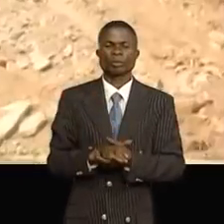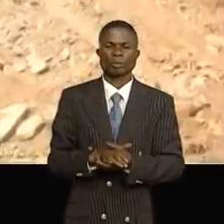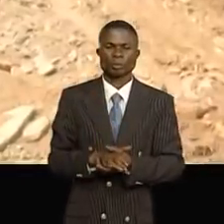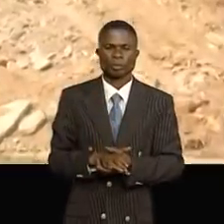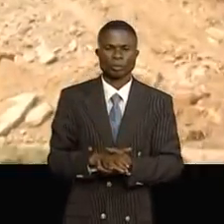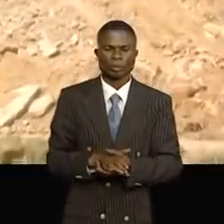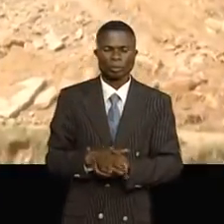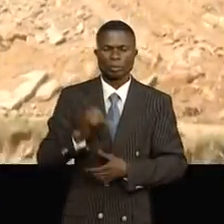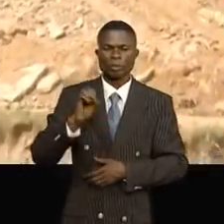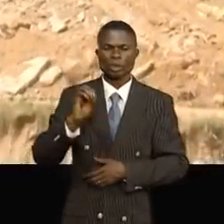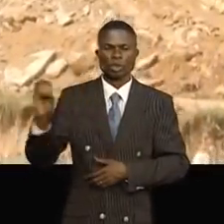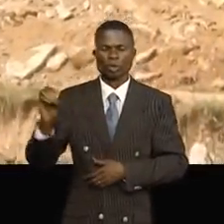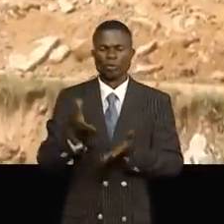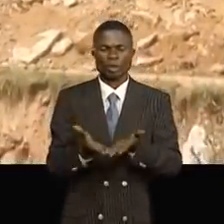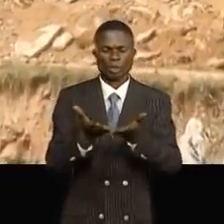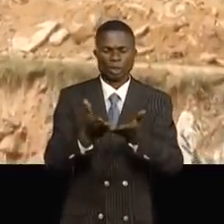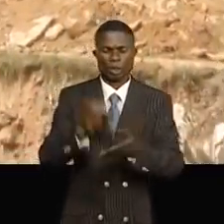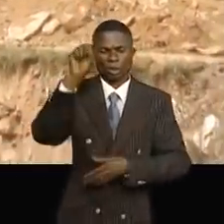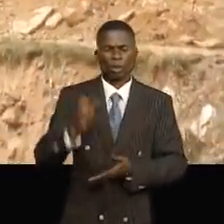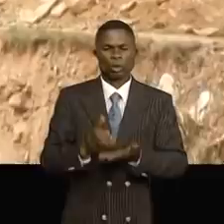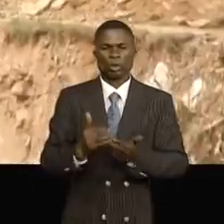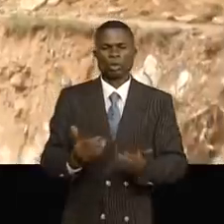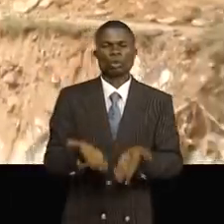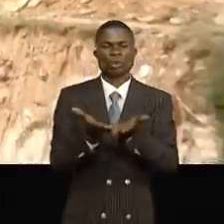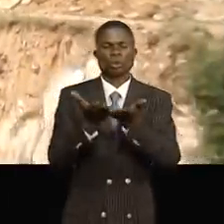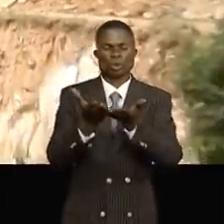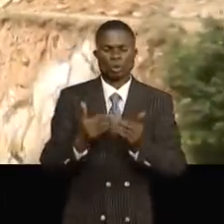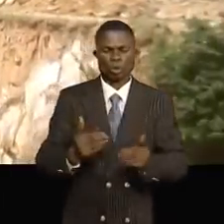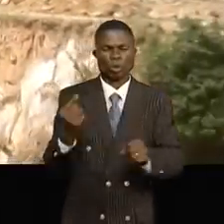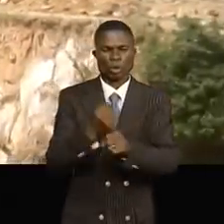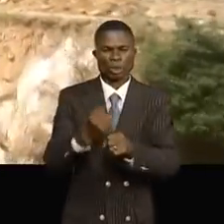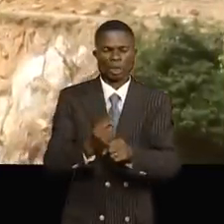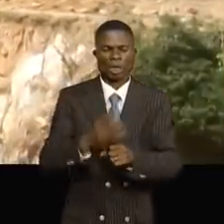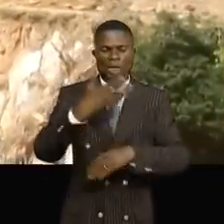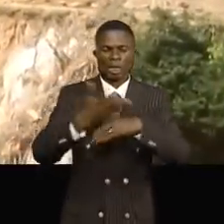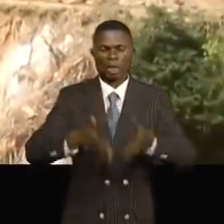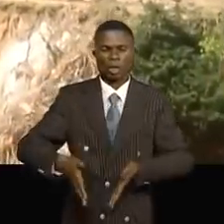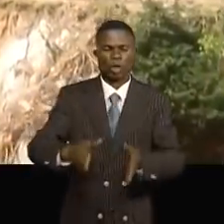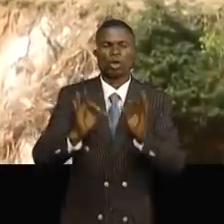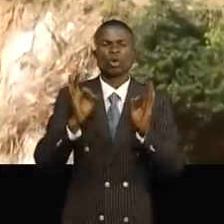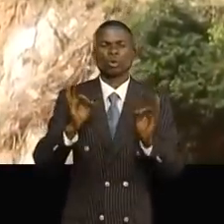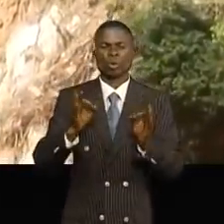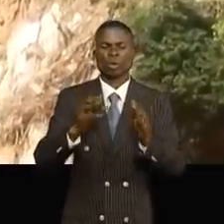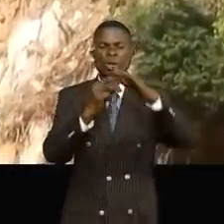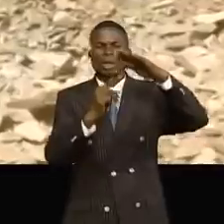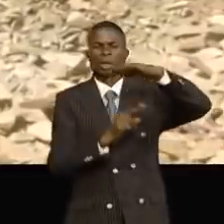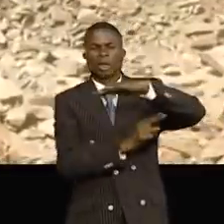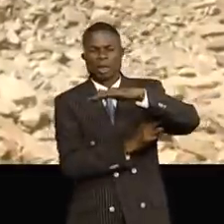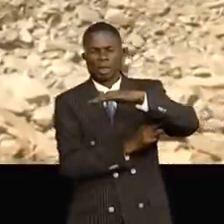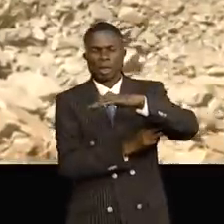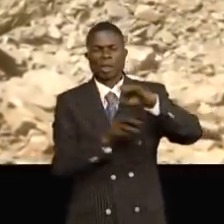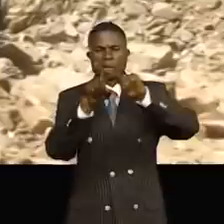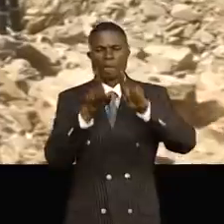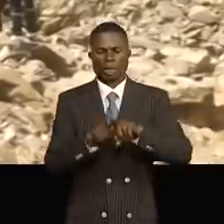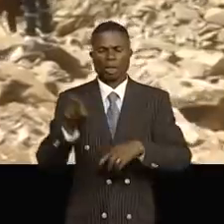L'Office des routes de Sud-Kivu poursuit avec les travaux du traçage des nouveaux passages sur l'endroit coupé entre les ponts Chengézimou et